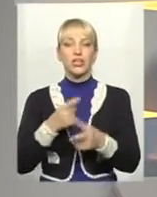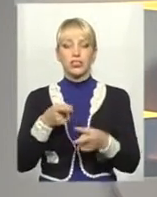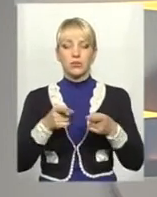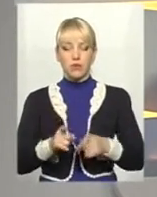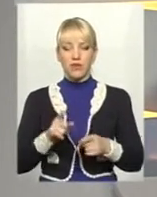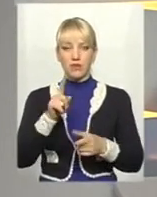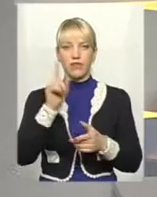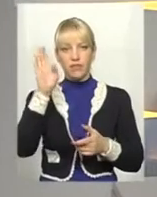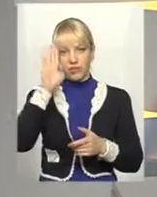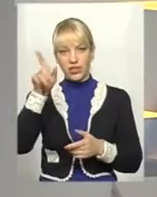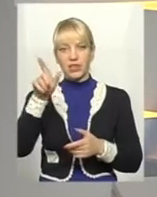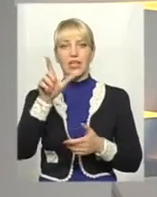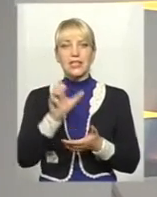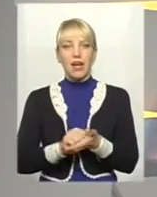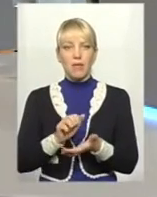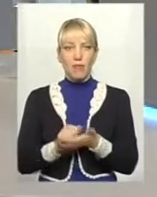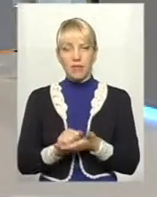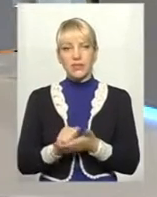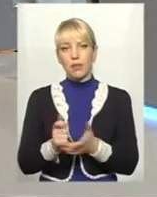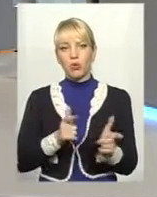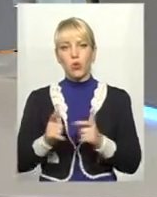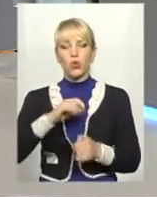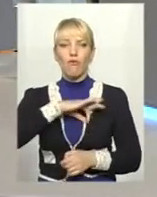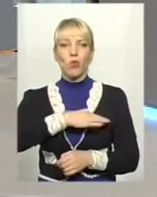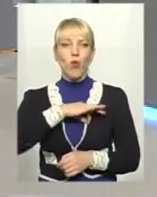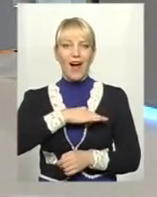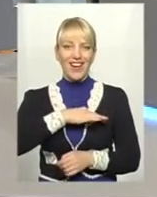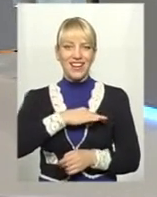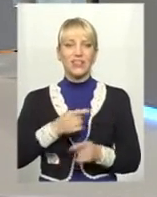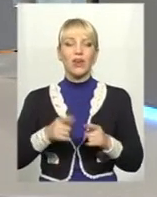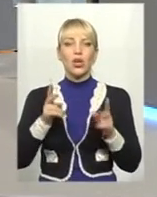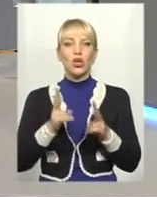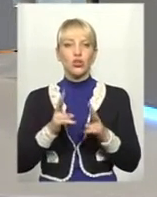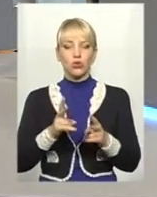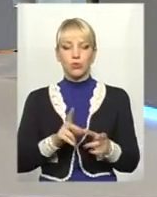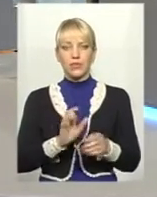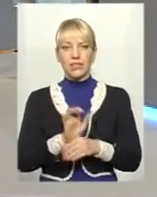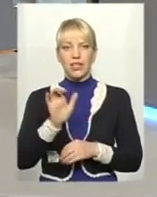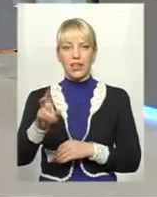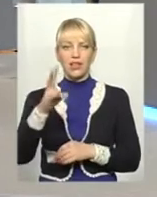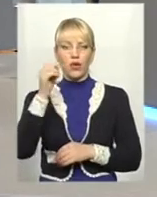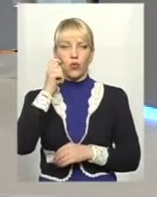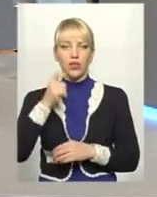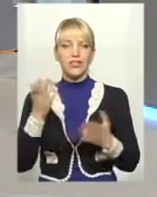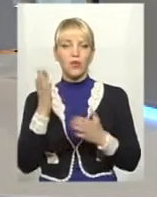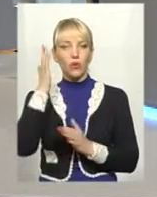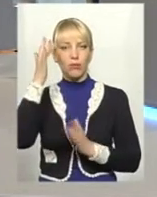підготовкою людей, агентів, яких згодом засилали до радянської країни, і з якою метою це відбувалося? Для чого?